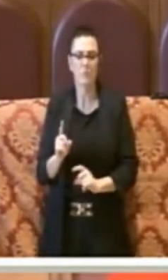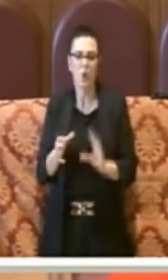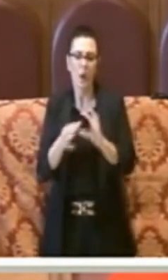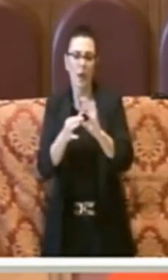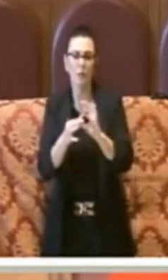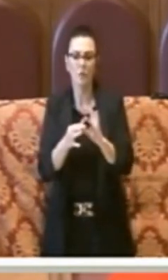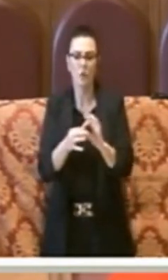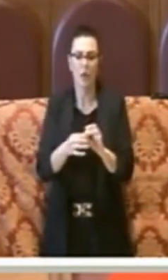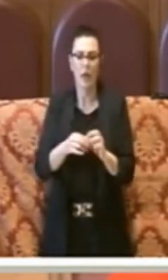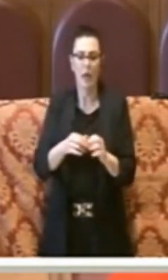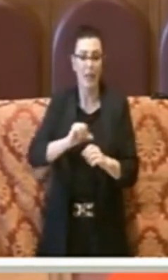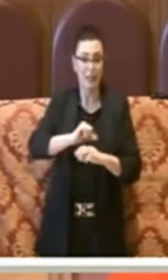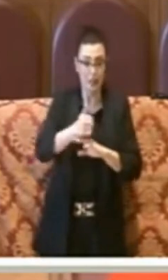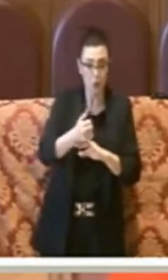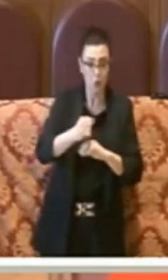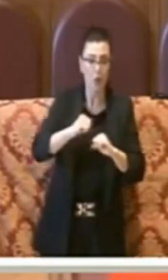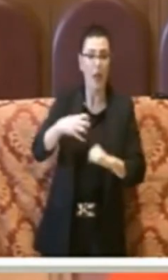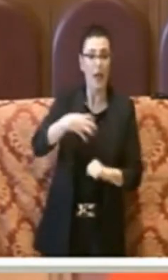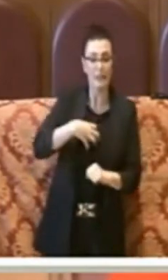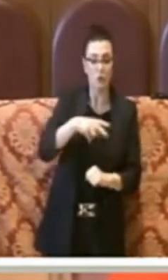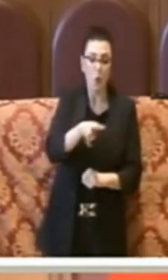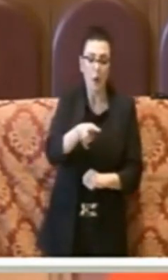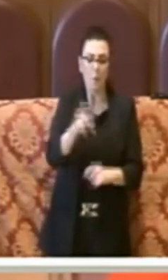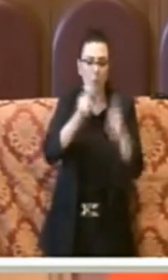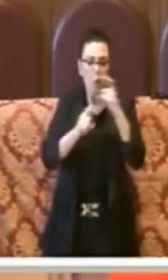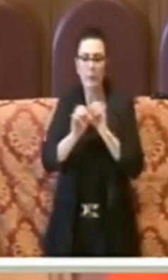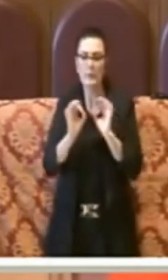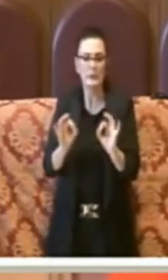direttori né dell'assessore. Grazie.